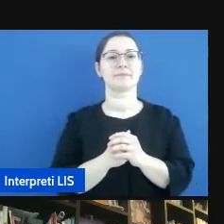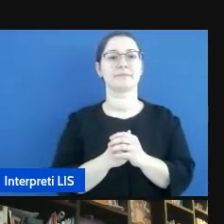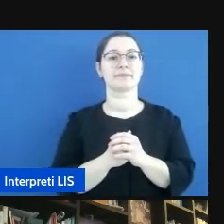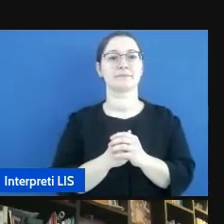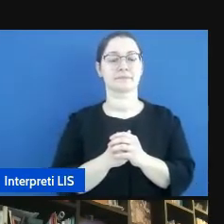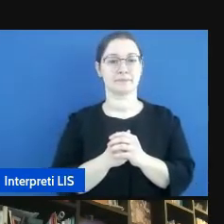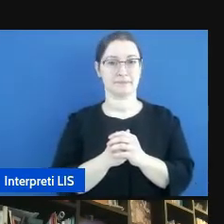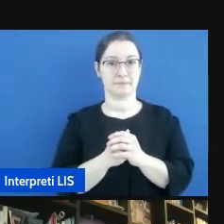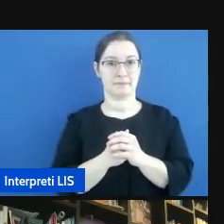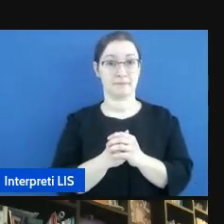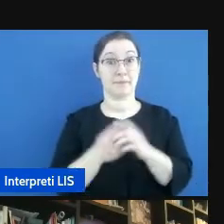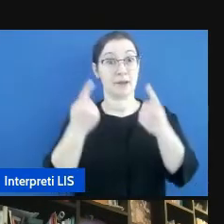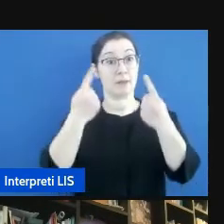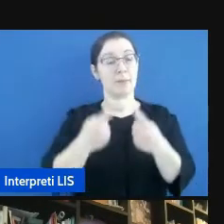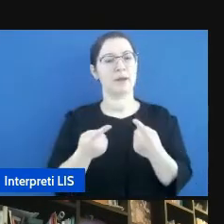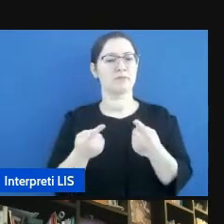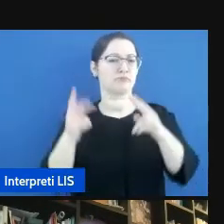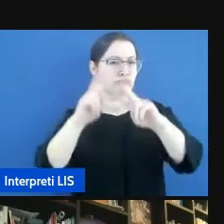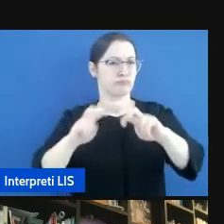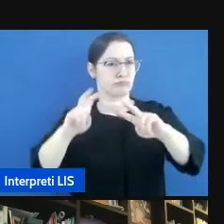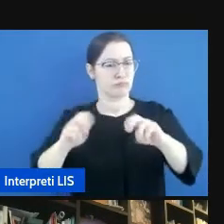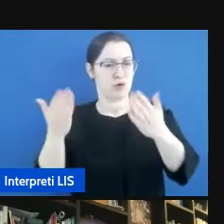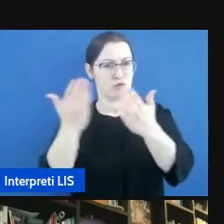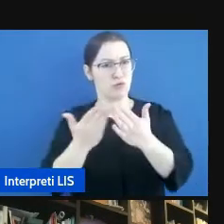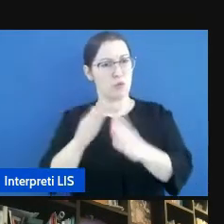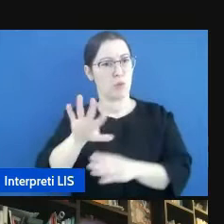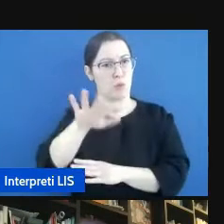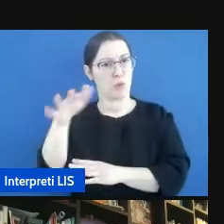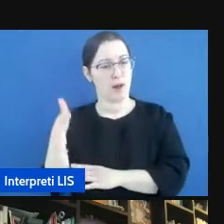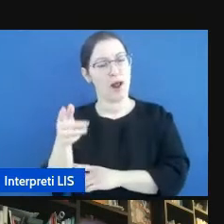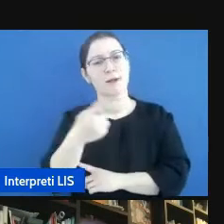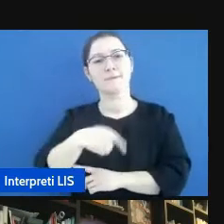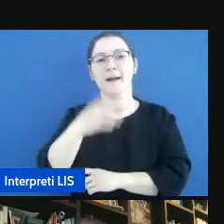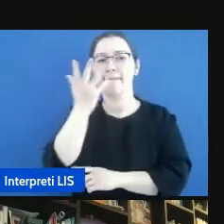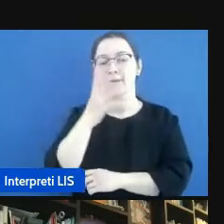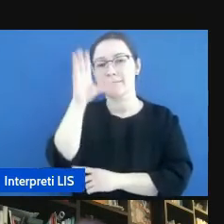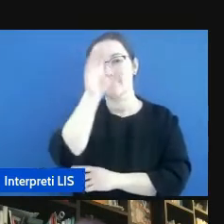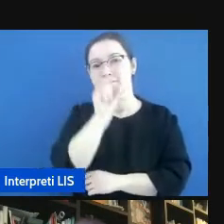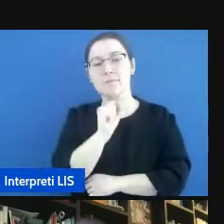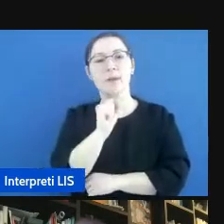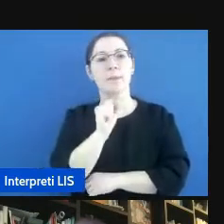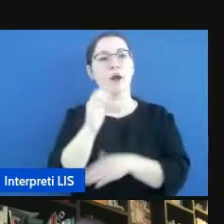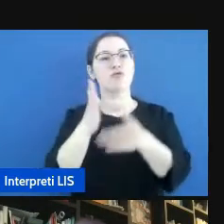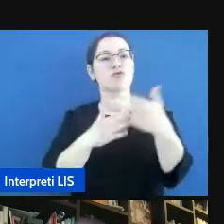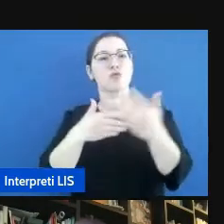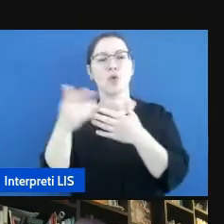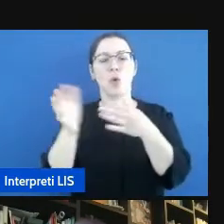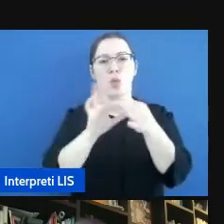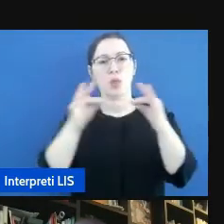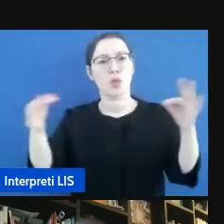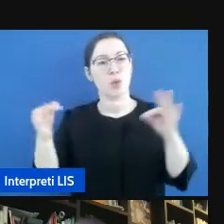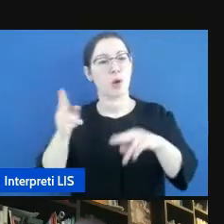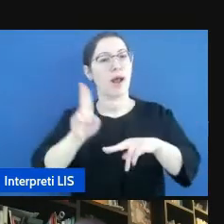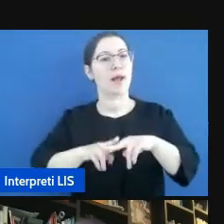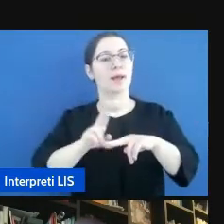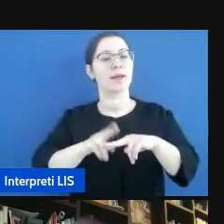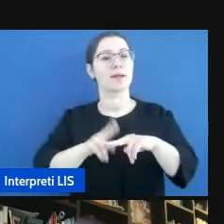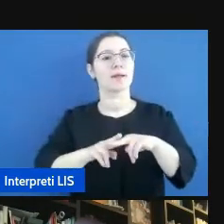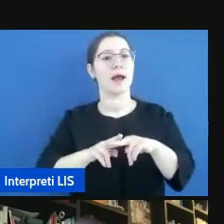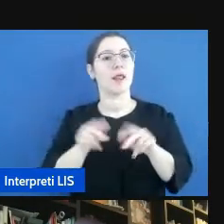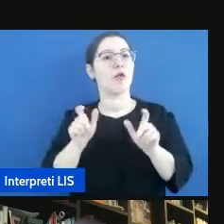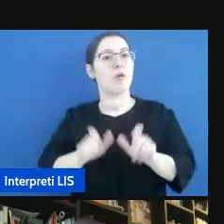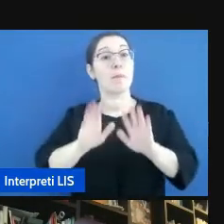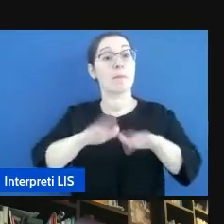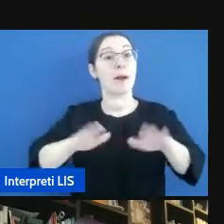Questo è un altro studio in cui sono state indagate delle strutture molto complesse dell'italiano in bambini con impianto